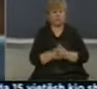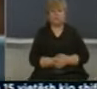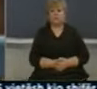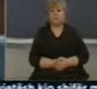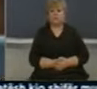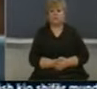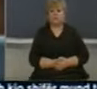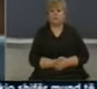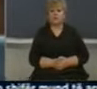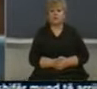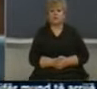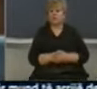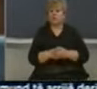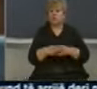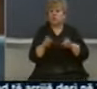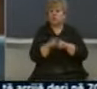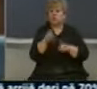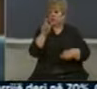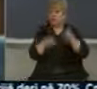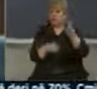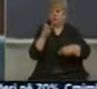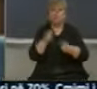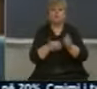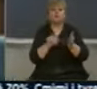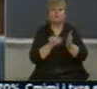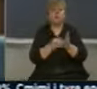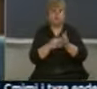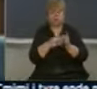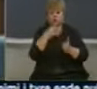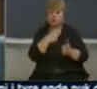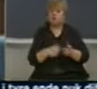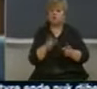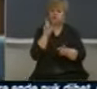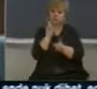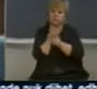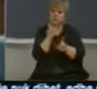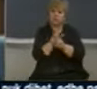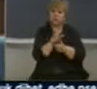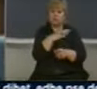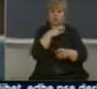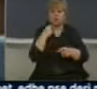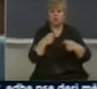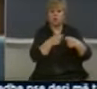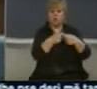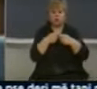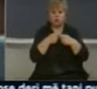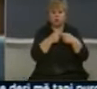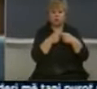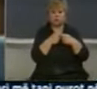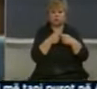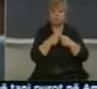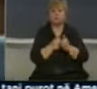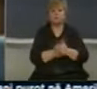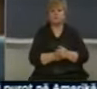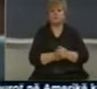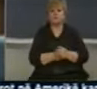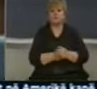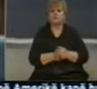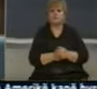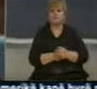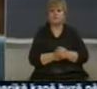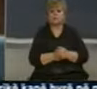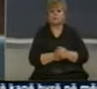Po ashtu edhe shushnjëat civile sigurisht që duhet t'alu një rral jash zakonisht madhë dhe organizatat cilat merën po ashtu me këtë dukuri që